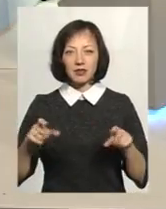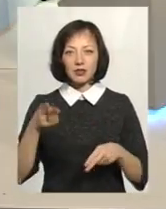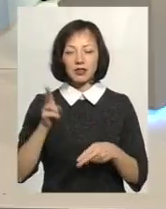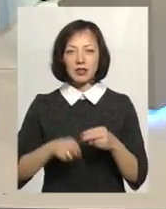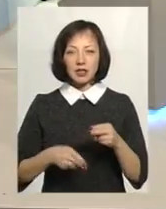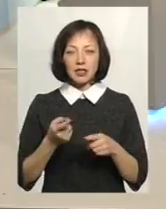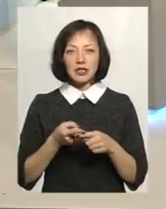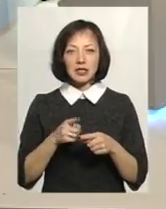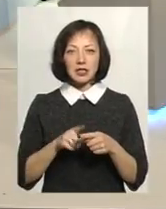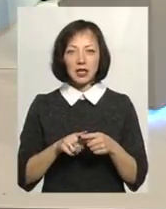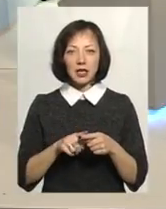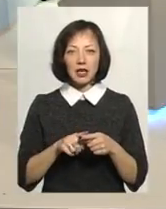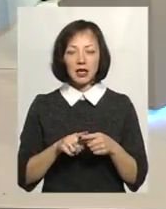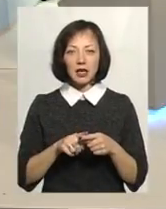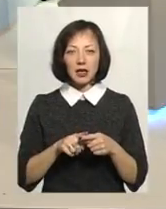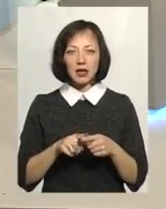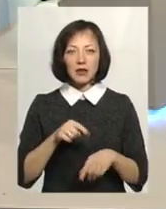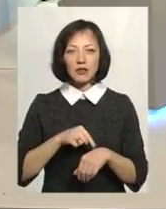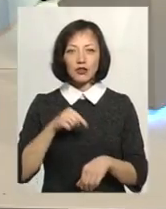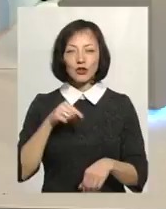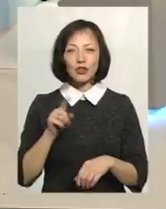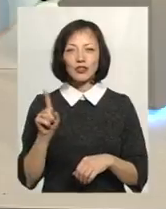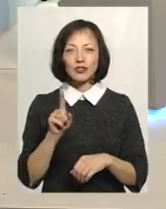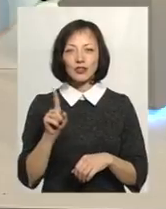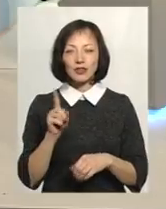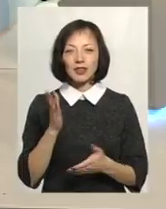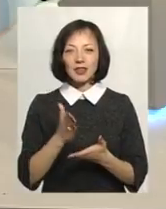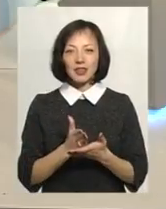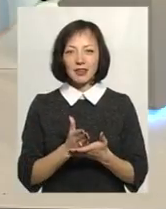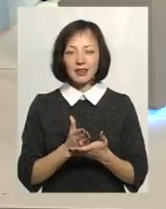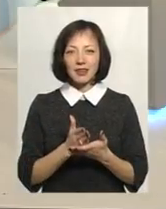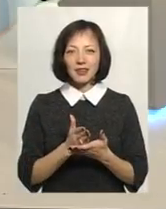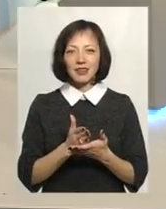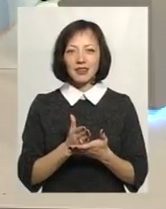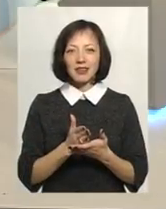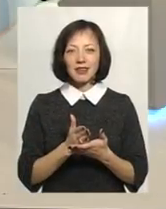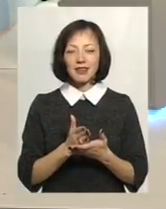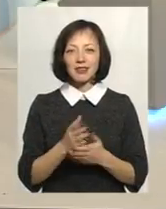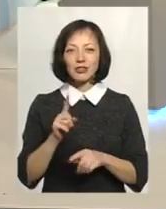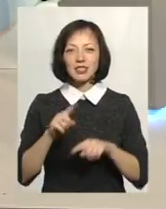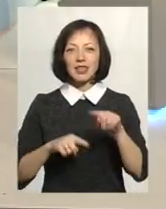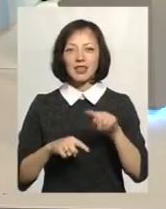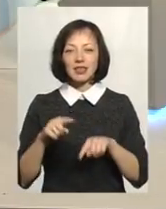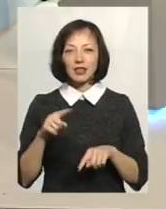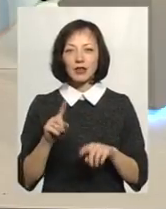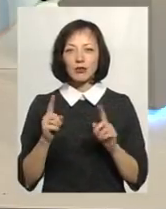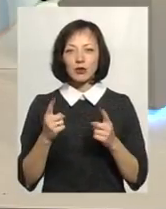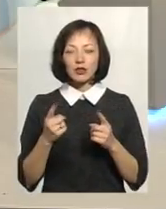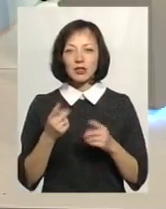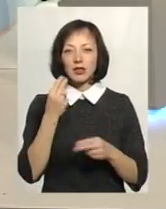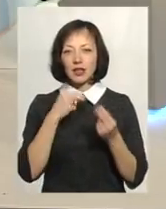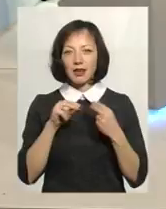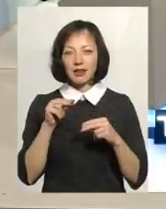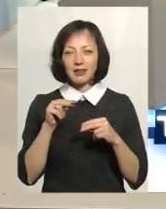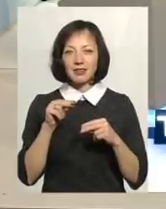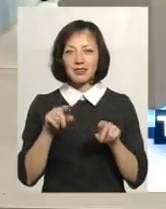закінчила. І от відчула, що є воно щось різне, тому що це найкращий